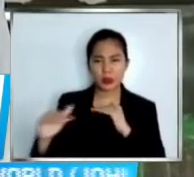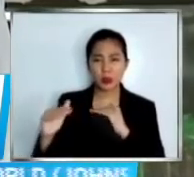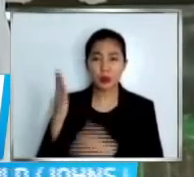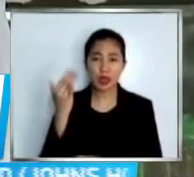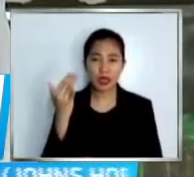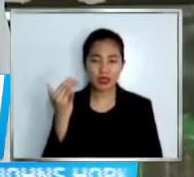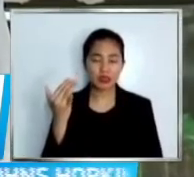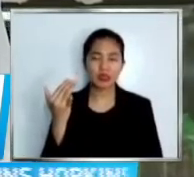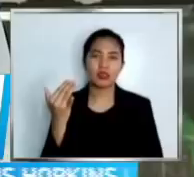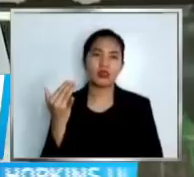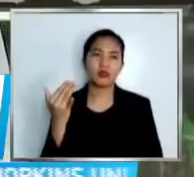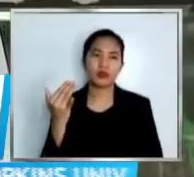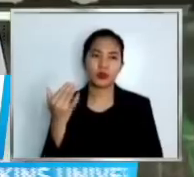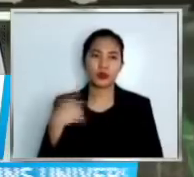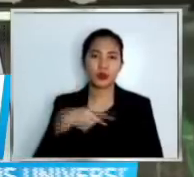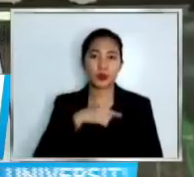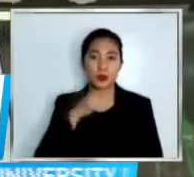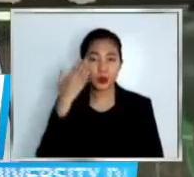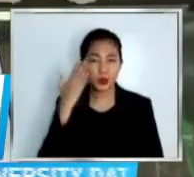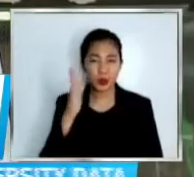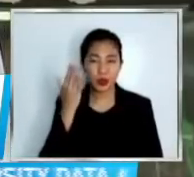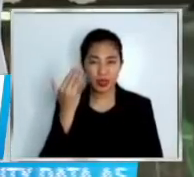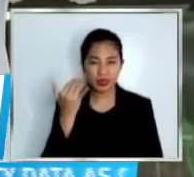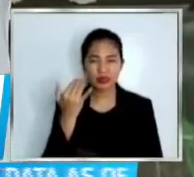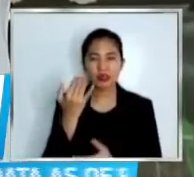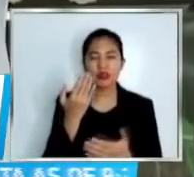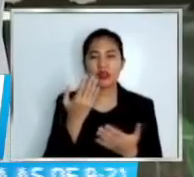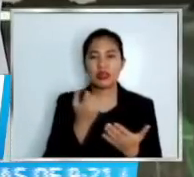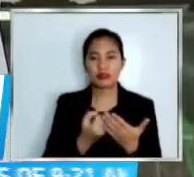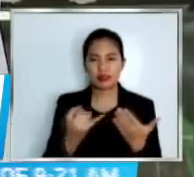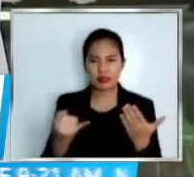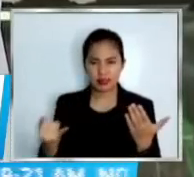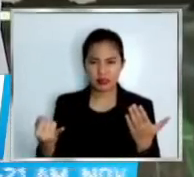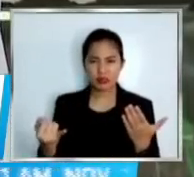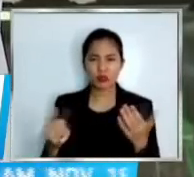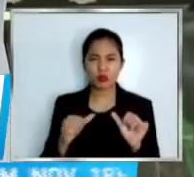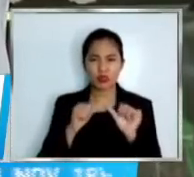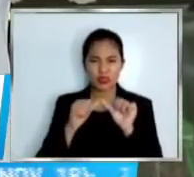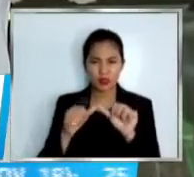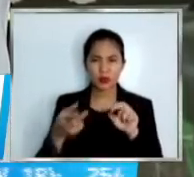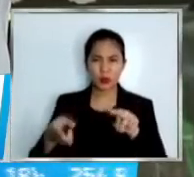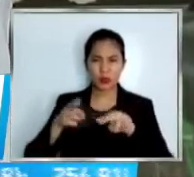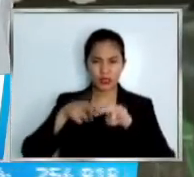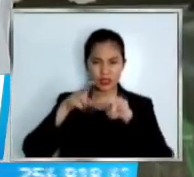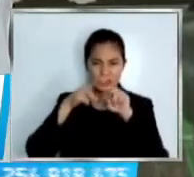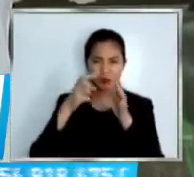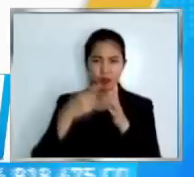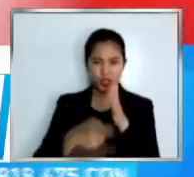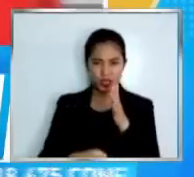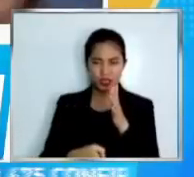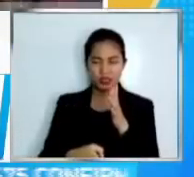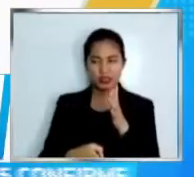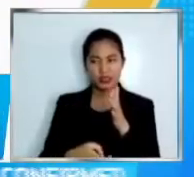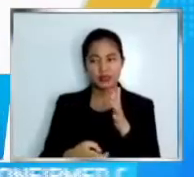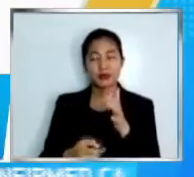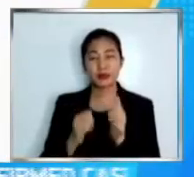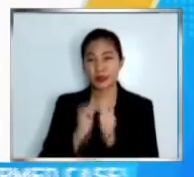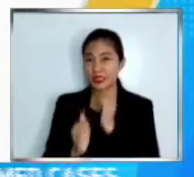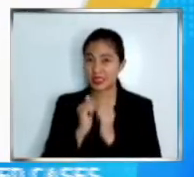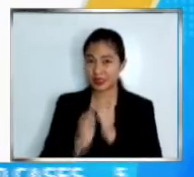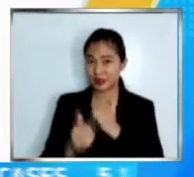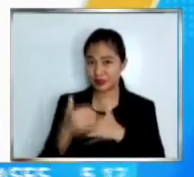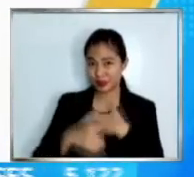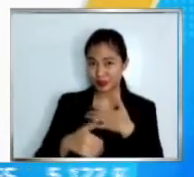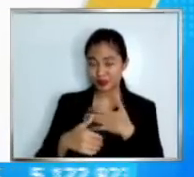ang ingredient patuloy na gumagalaw. Hindi namin mapigil. Kung masyadong